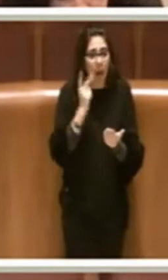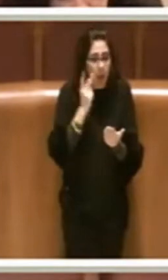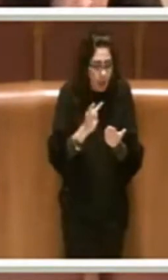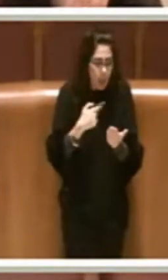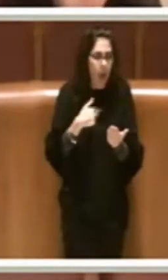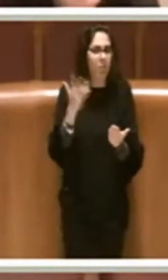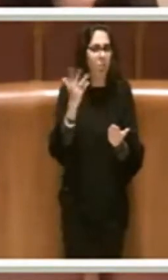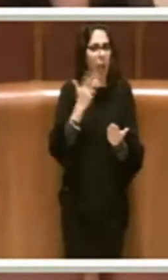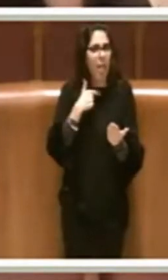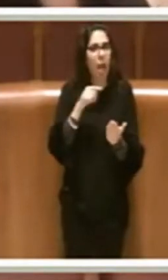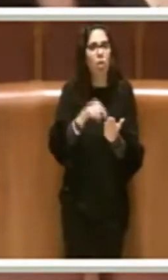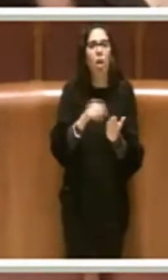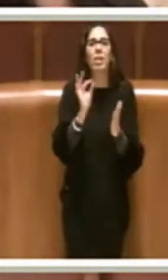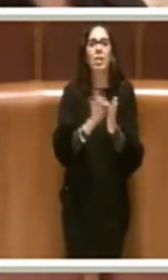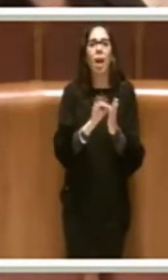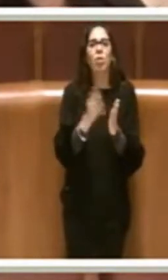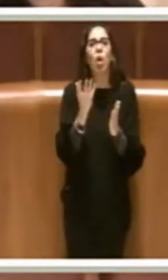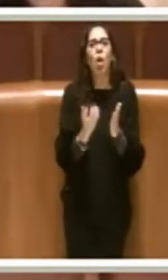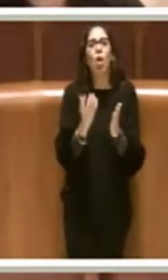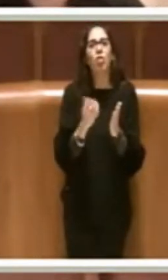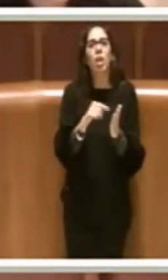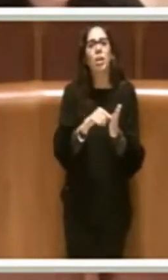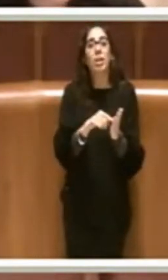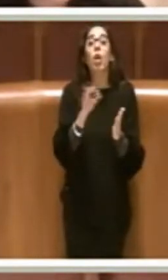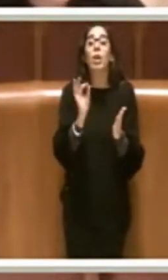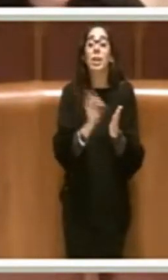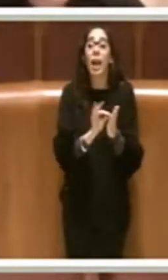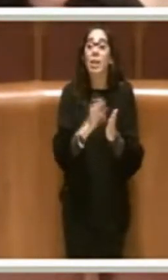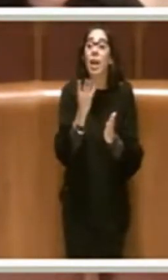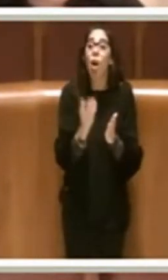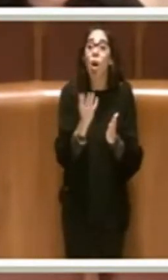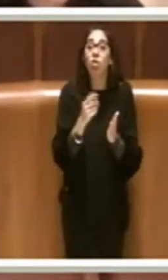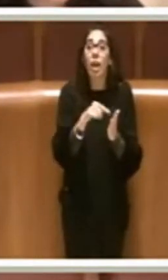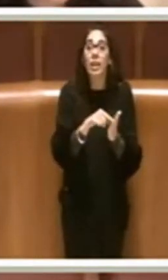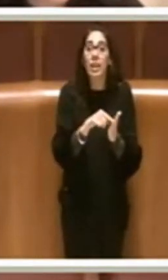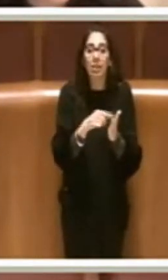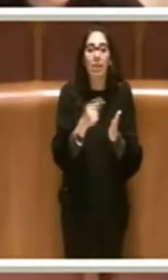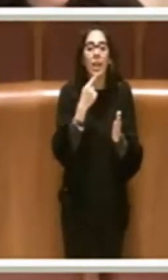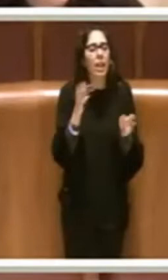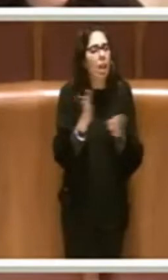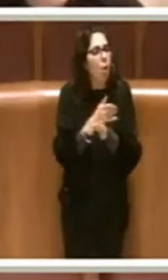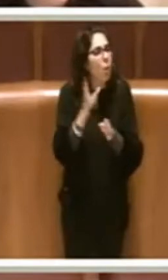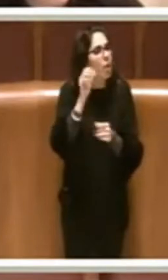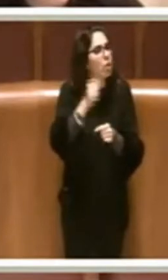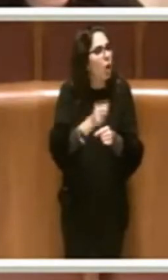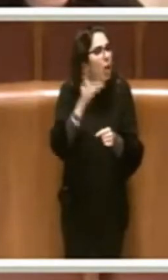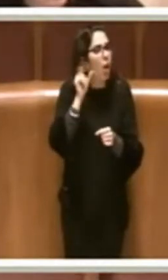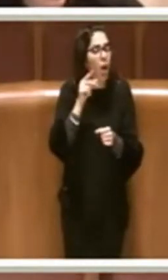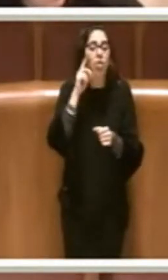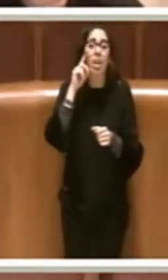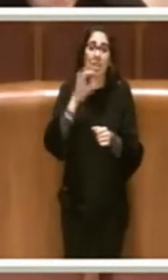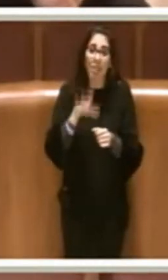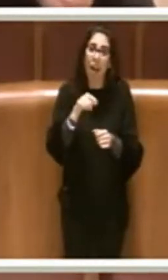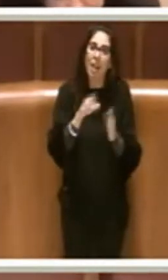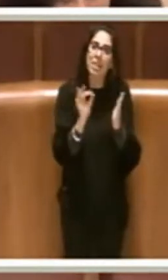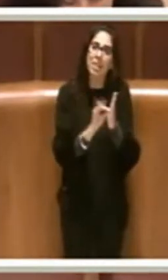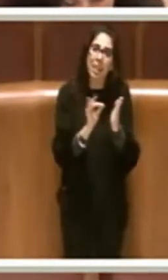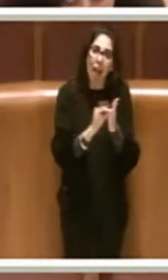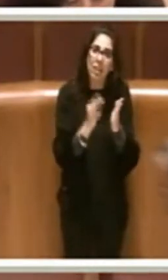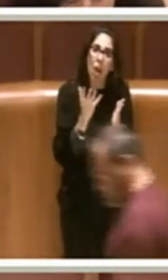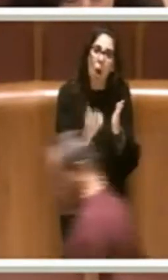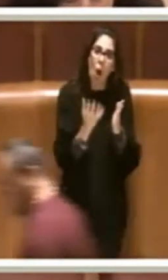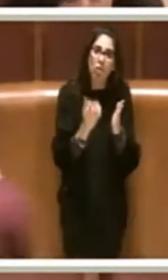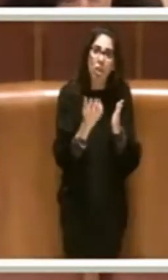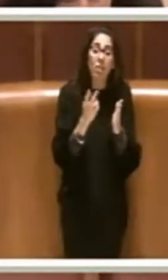dati oggettivi. Dati oggettivi che chiunque conosca la storia sa che ancora non sono stati né